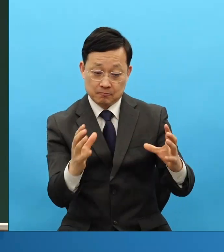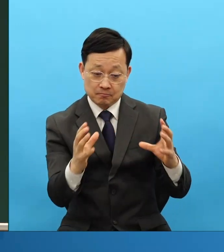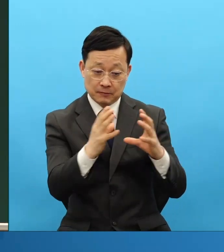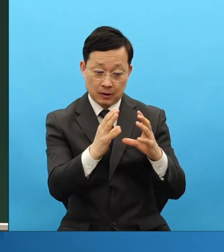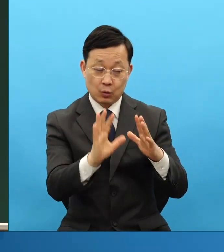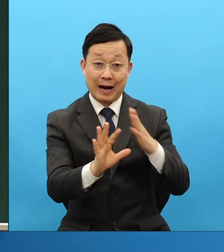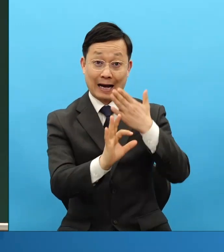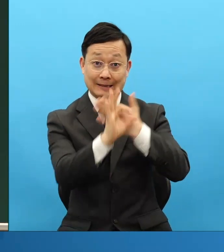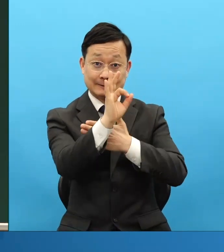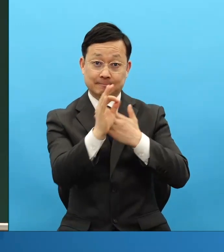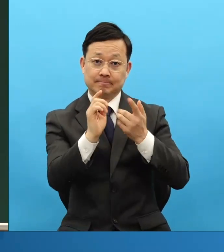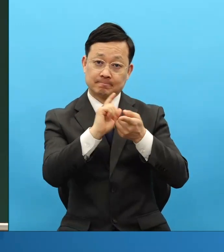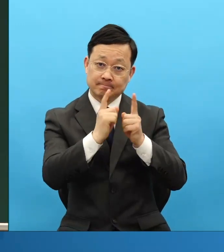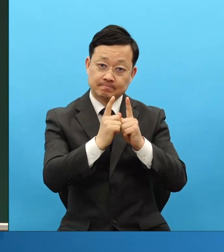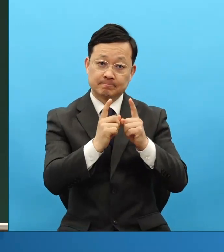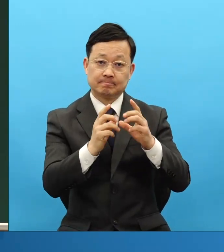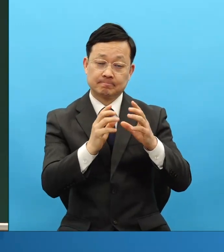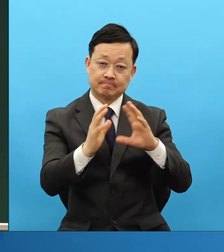했습니다.